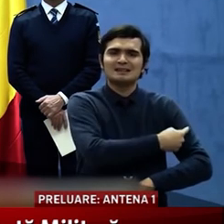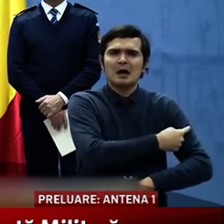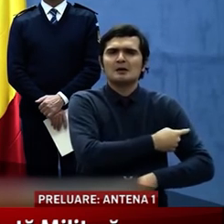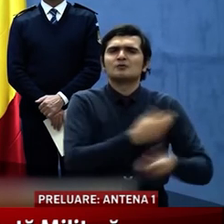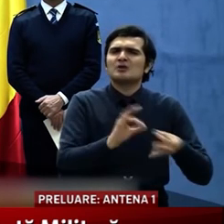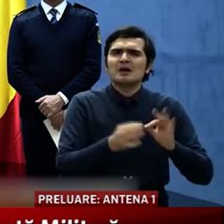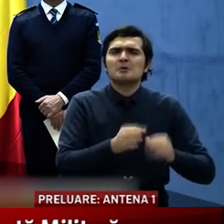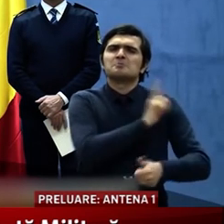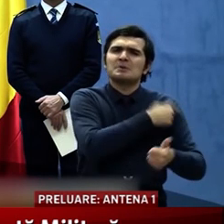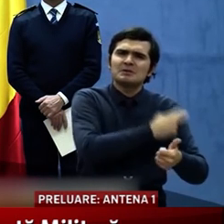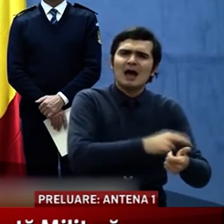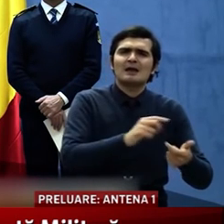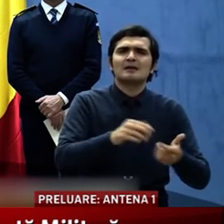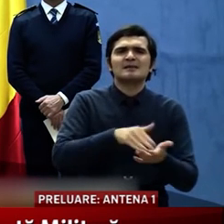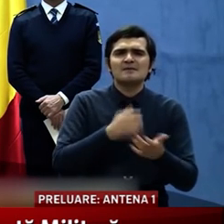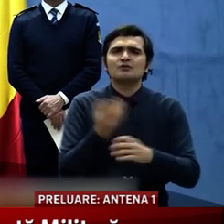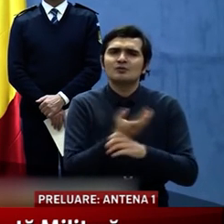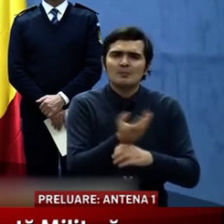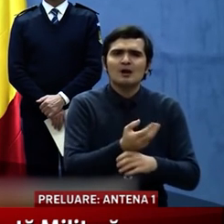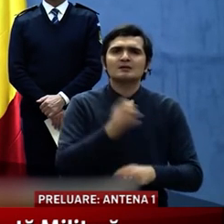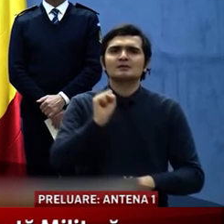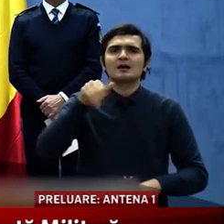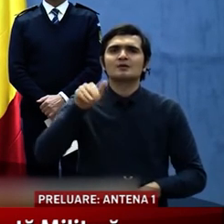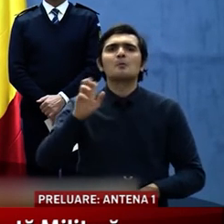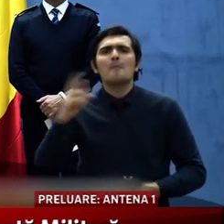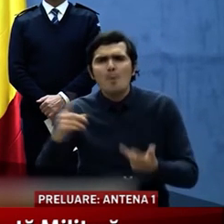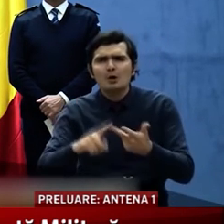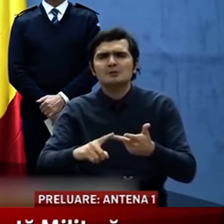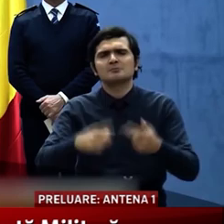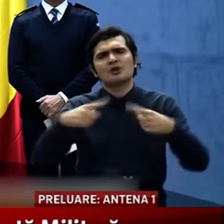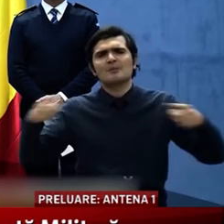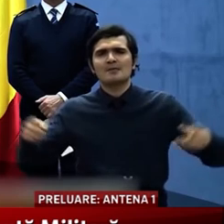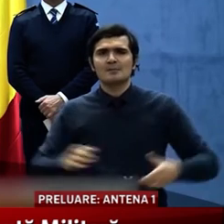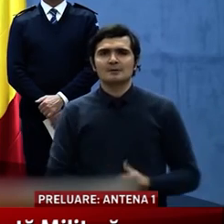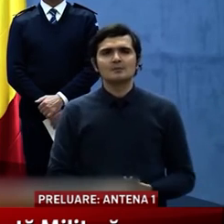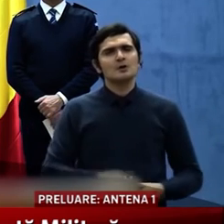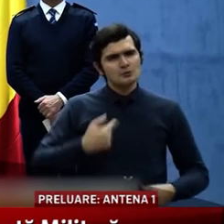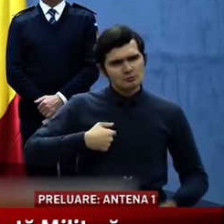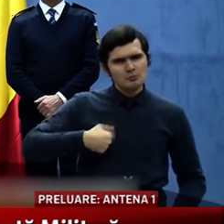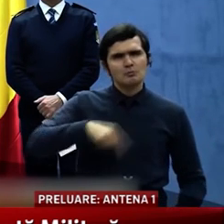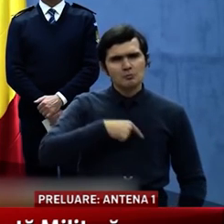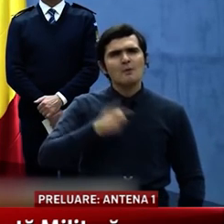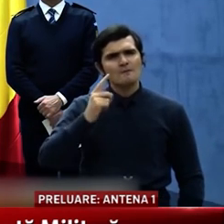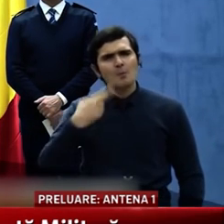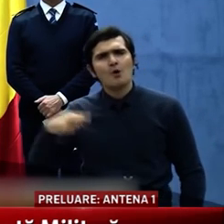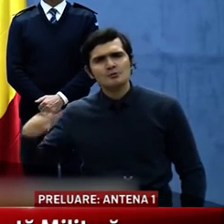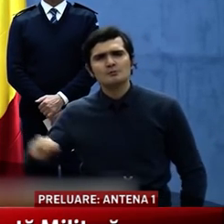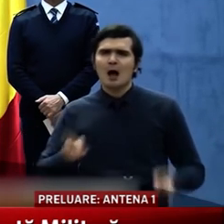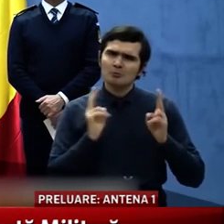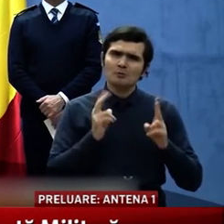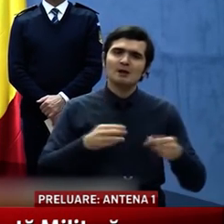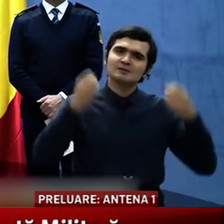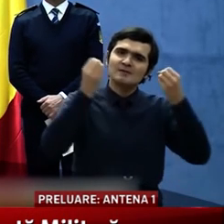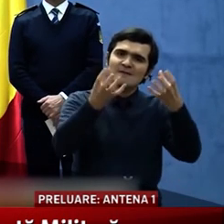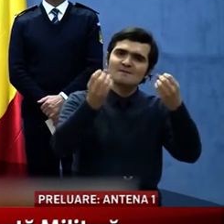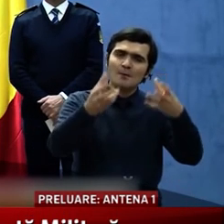spitale, serviciile de ambulanță, unitățile smurt și așa mai departe. Deci, vom continua, bineînțeles, să vă aducem la